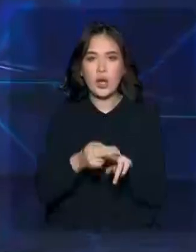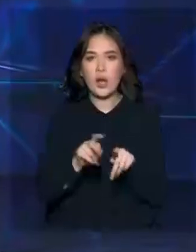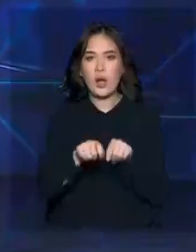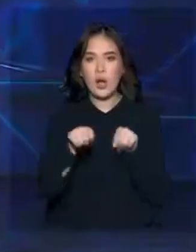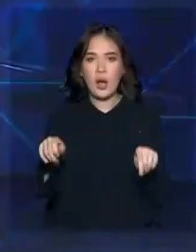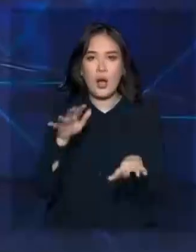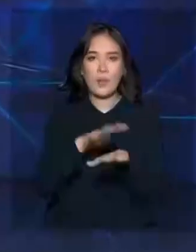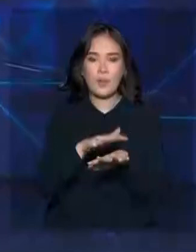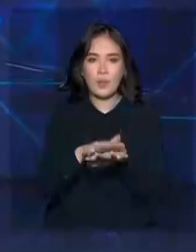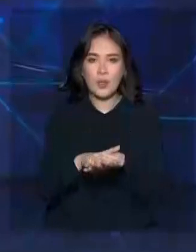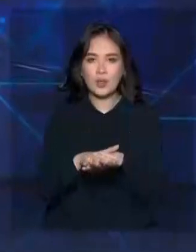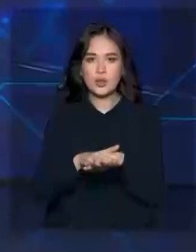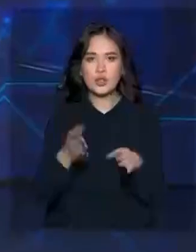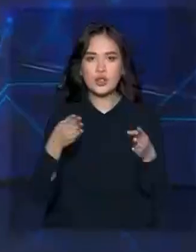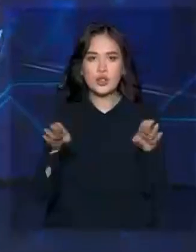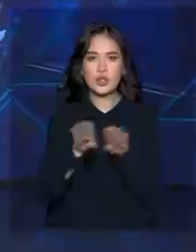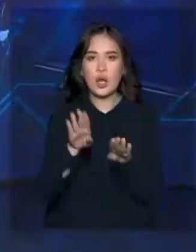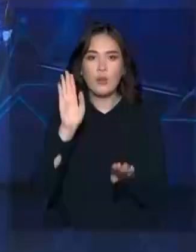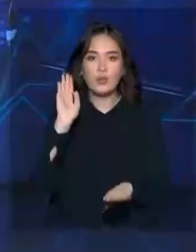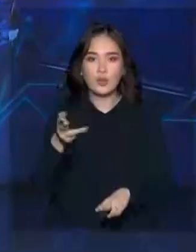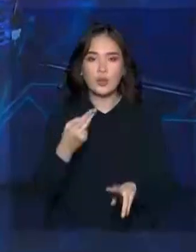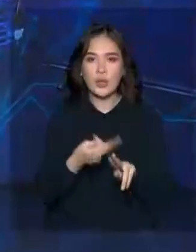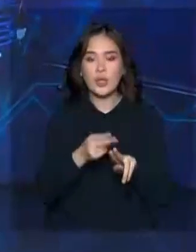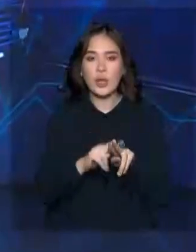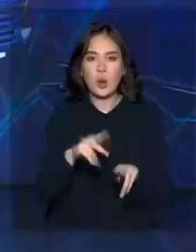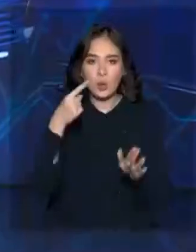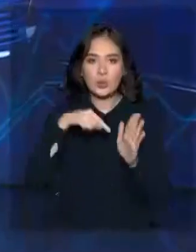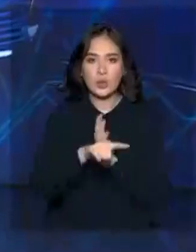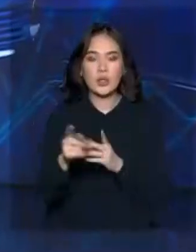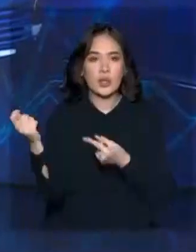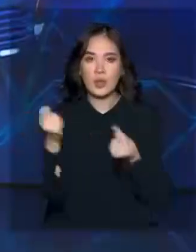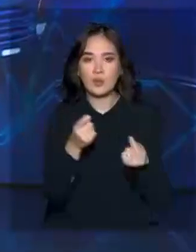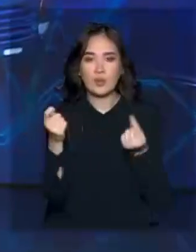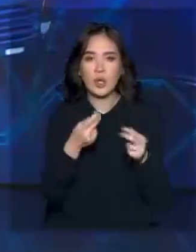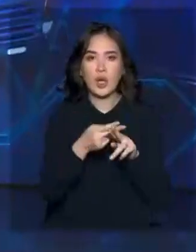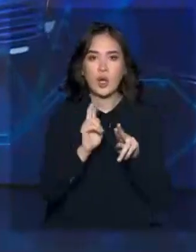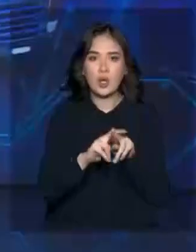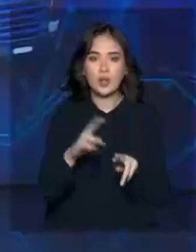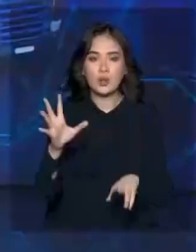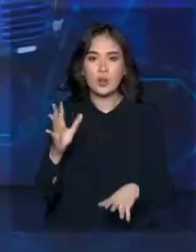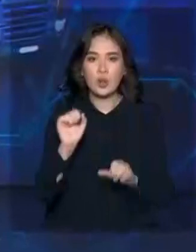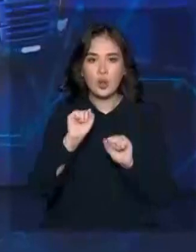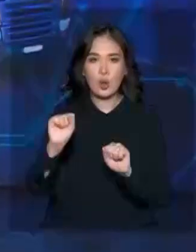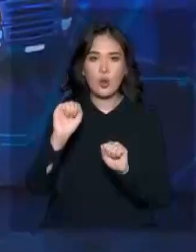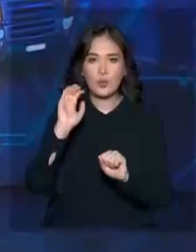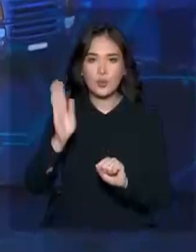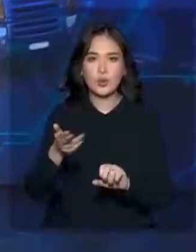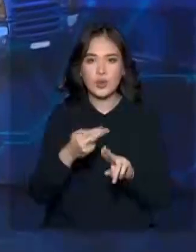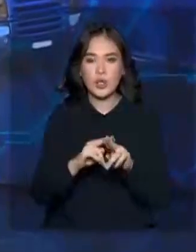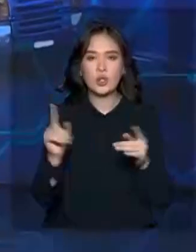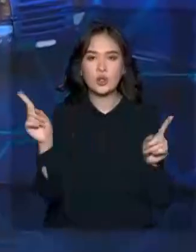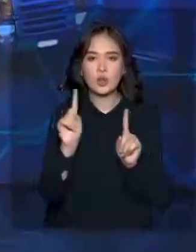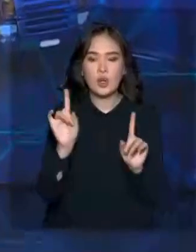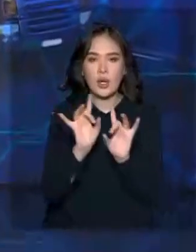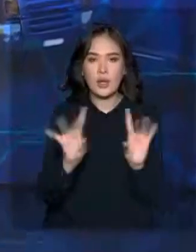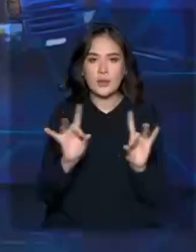ашатын пысықайлардың жолын жабад. Әрі үшкі нарықпен ұтандық тасымалдау үшылардың мүддесін қорғайды. Сарапшылар